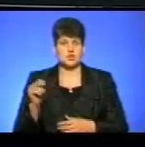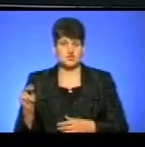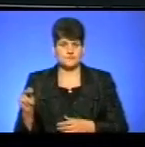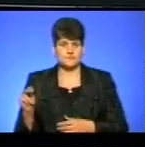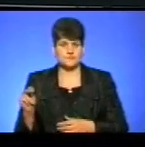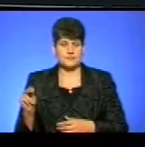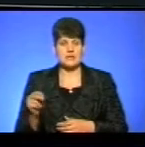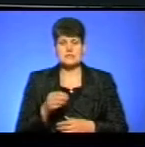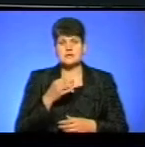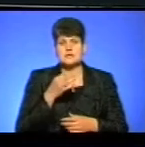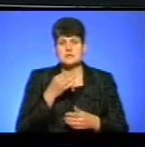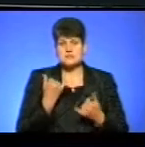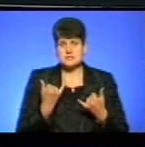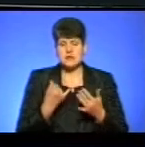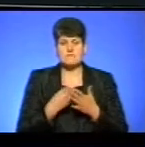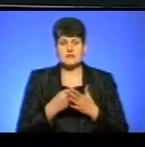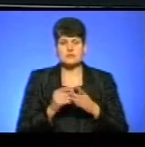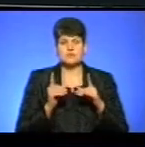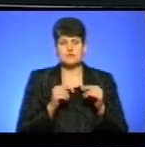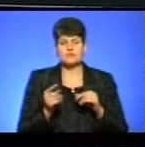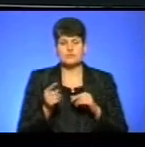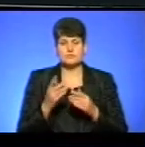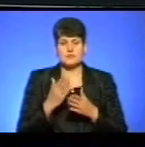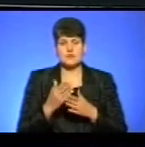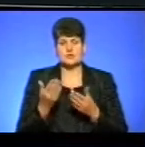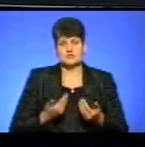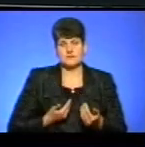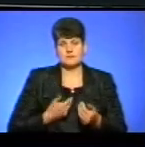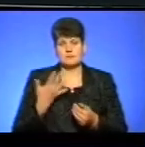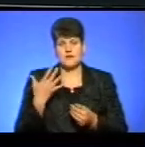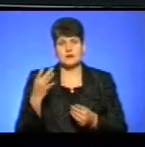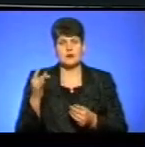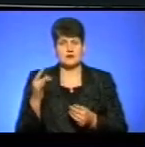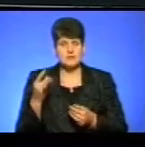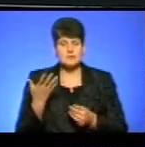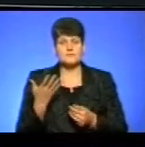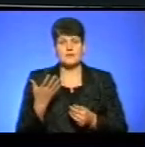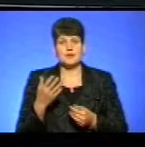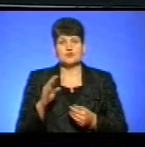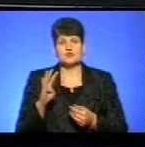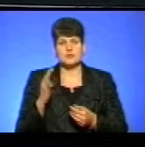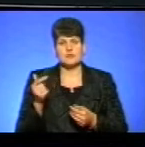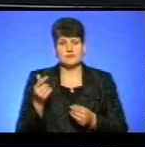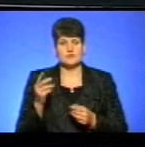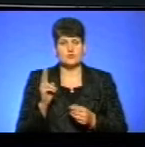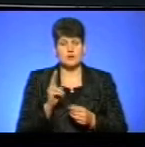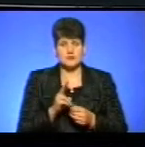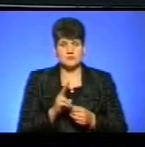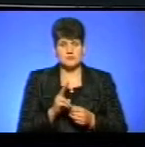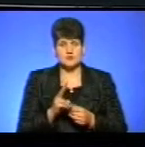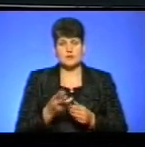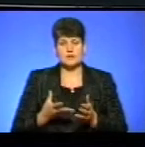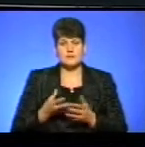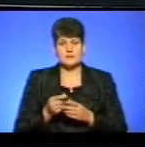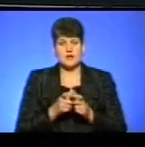Зазначу, що зараз вартість проїзду у Тернополі складає готівкою – 5 гривень у маршрутках, 4 у тролейбусах. При розрахунку